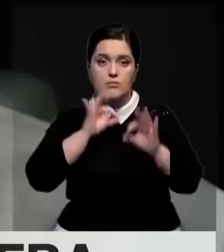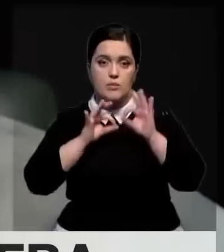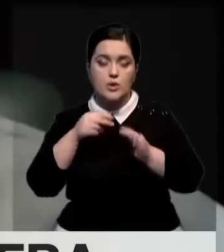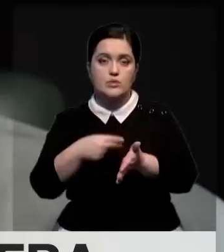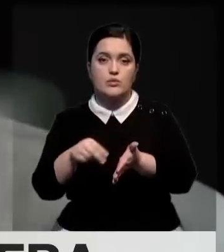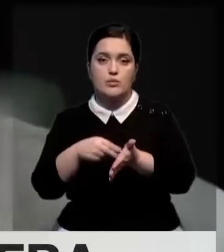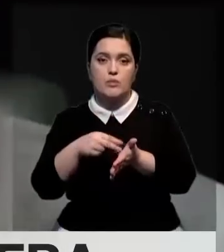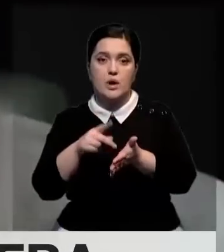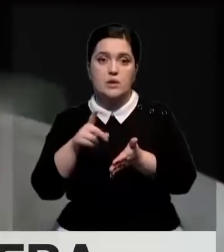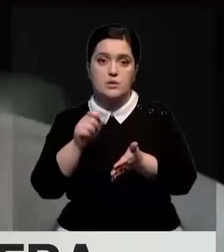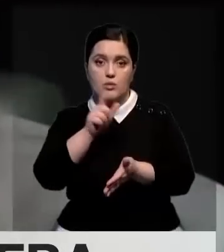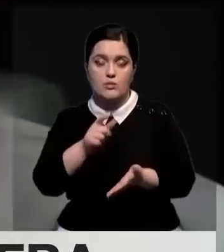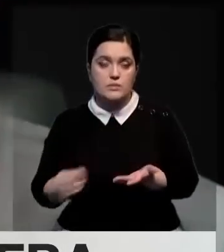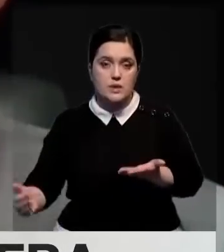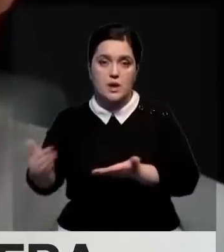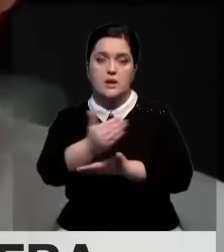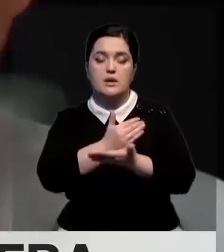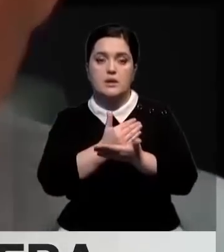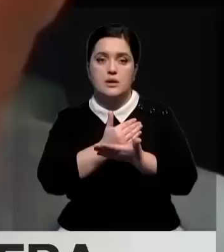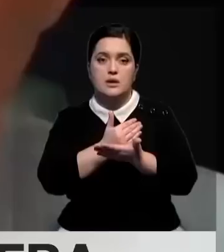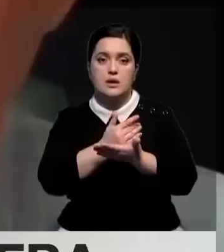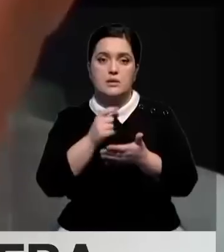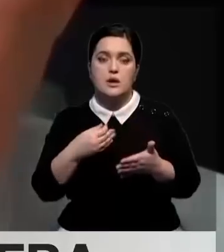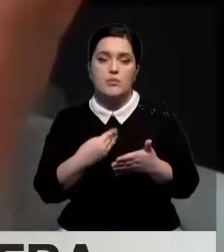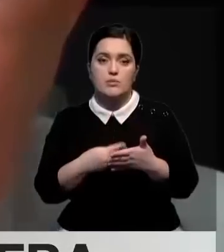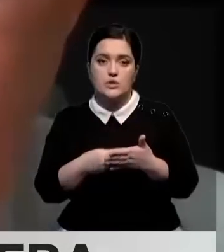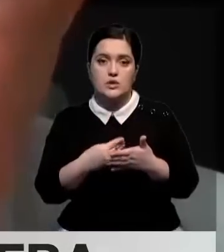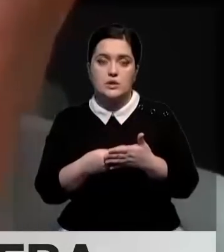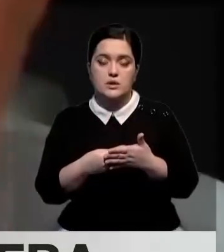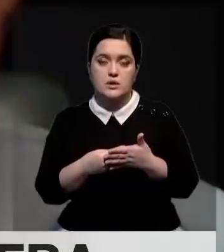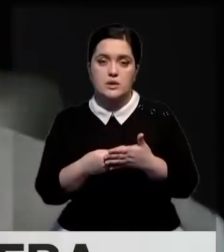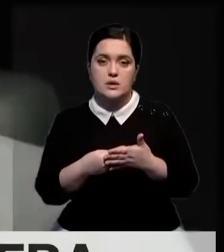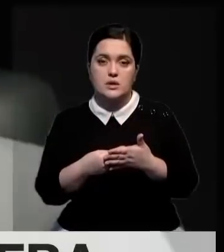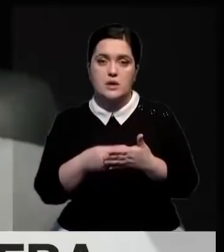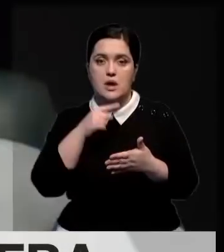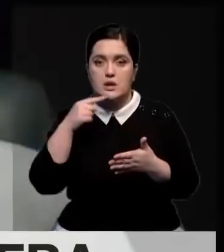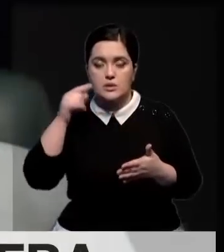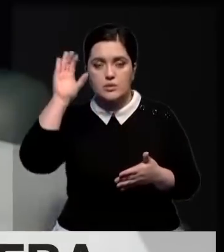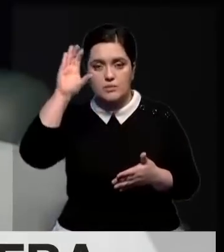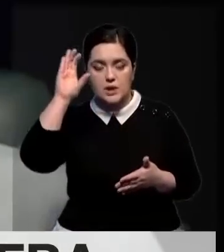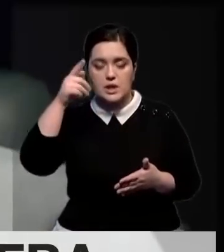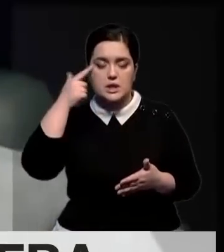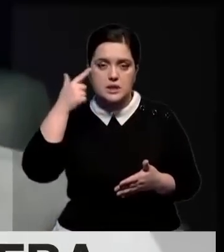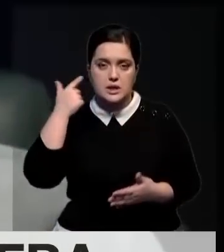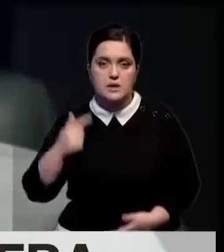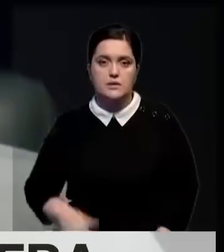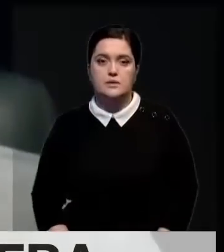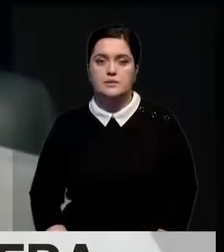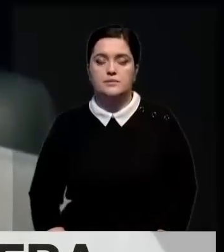закупленные за счет нас, налогоплательщиков, за счет бюджета, оказывались в сопредельных странах. В России, Узбекистане, Кыргызстане и так далее.